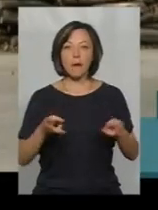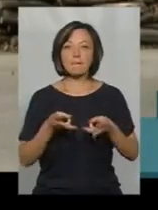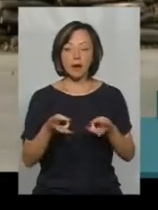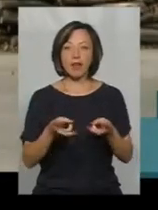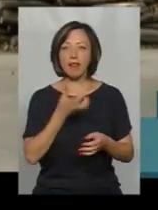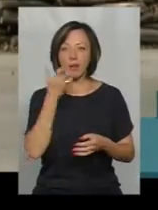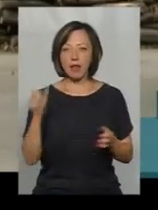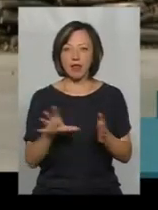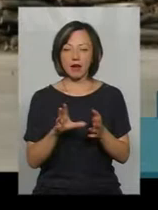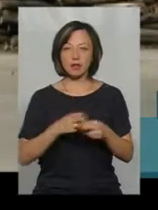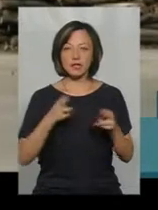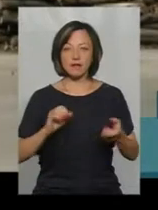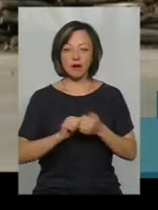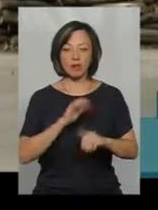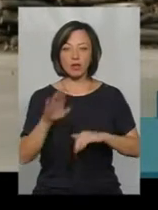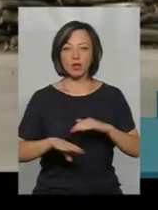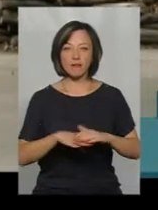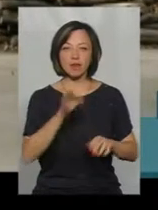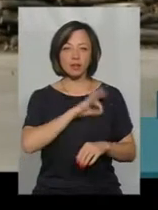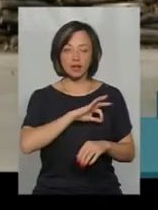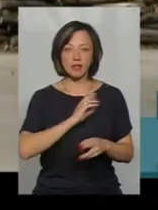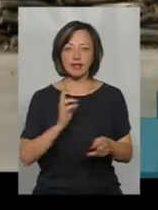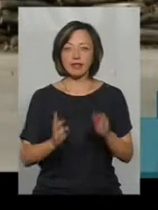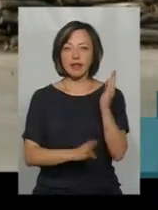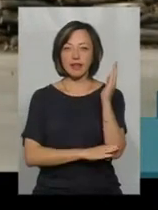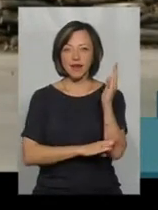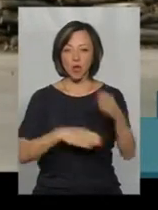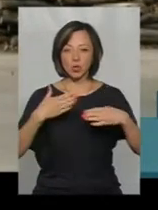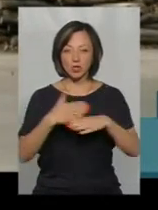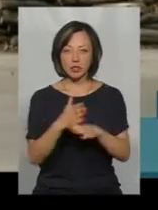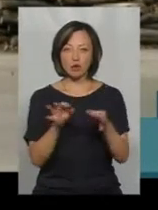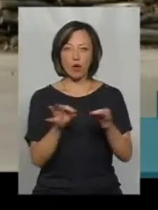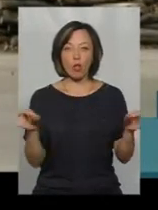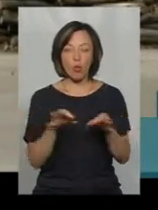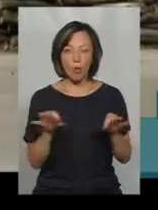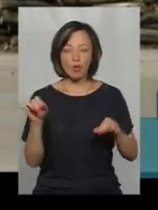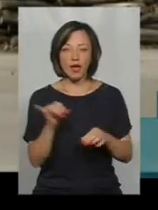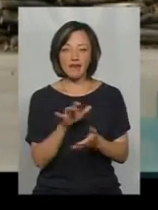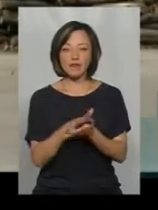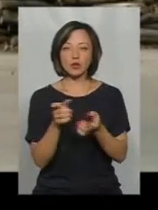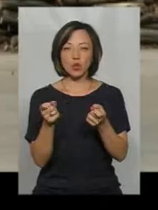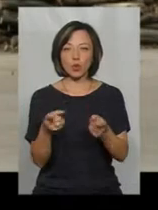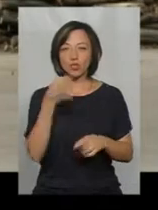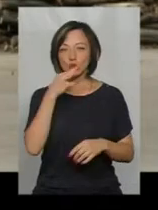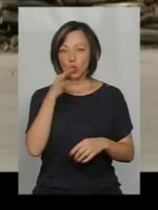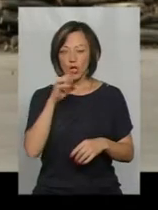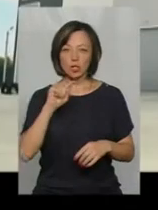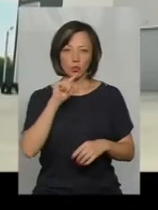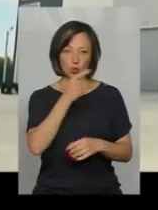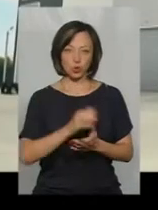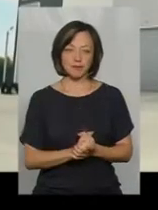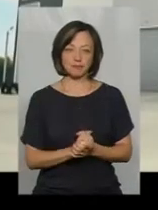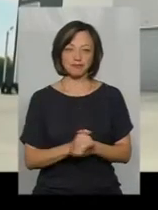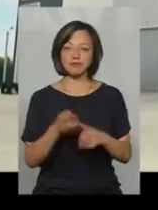теплоелектростанції у Кам'янці-Подільському використовуватимуть дерев'яну тріску, солому, а також відходи від соняшника та кукурудзи.